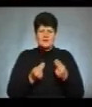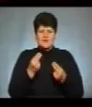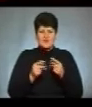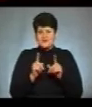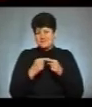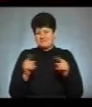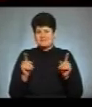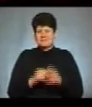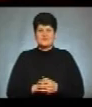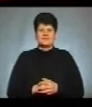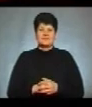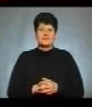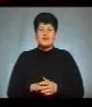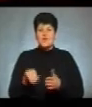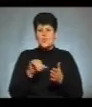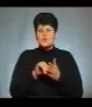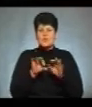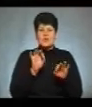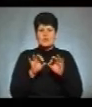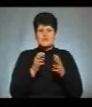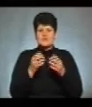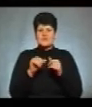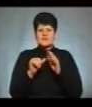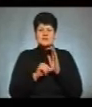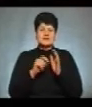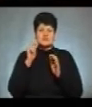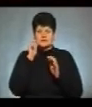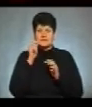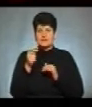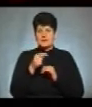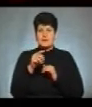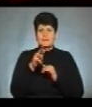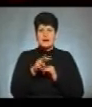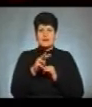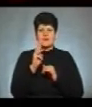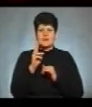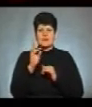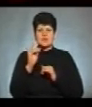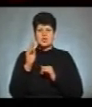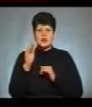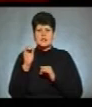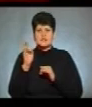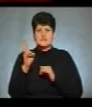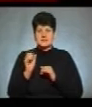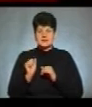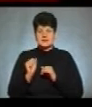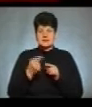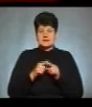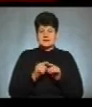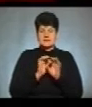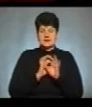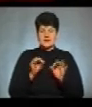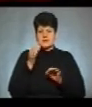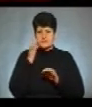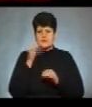депутого. Участь у кастингу взяла 16-річна тернополянка Мар'яна Крижанівська. Це чудовий досвід,